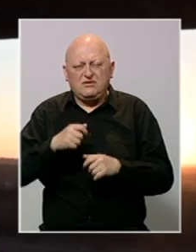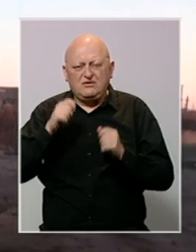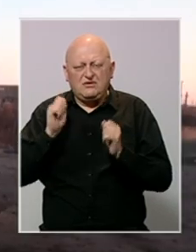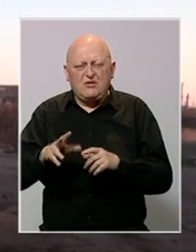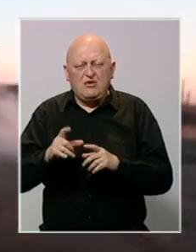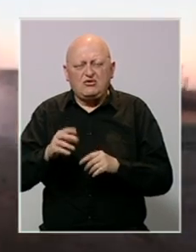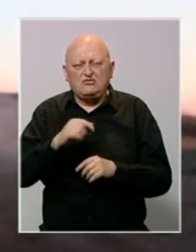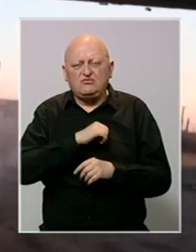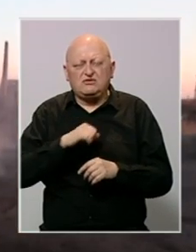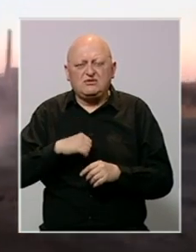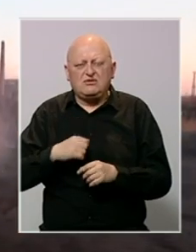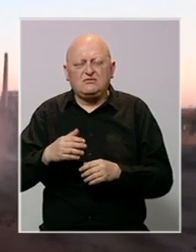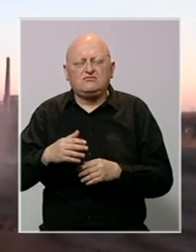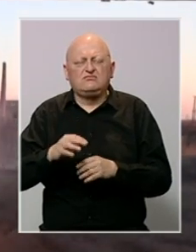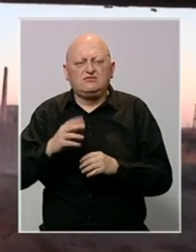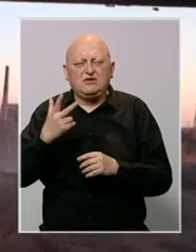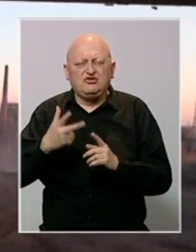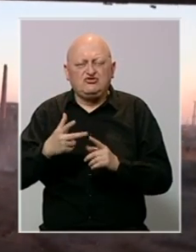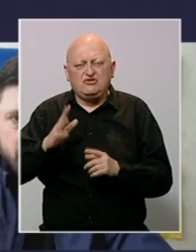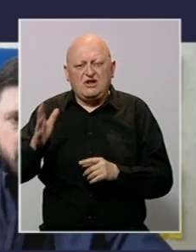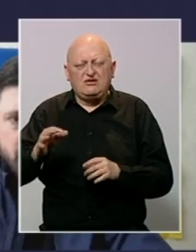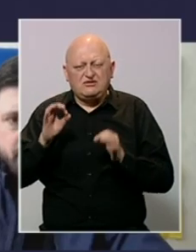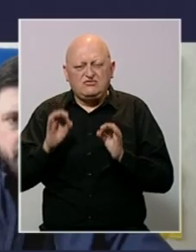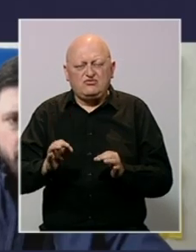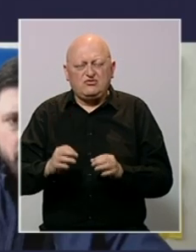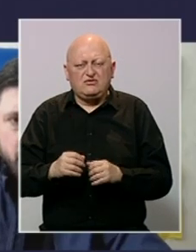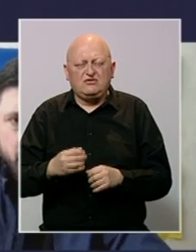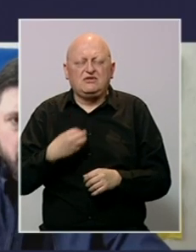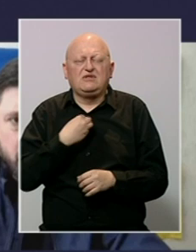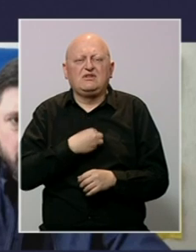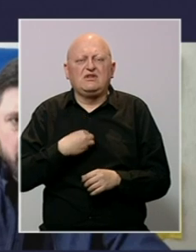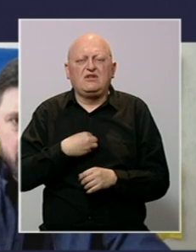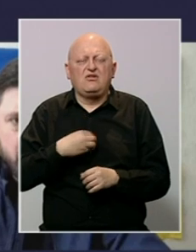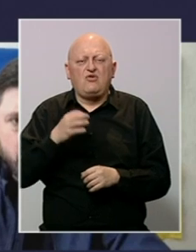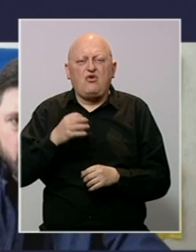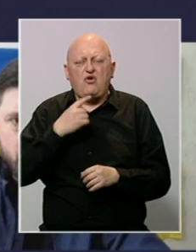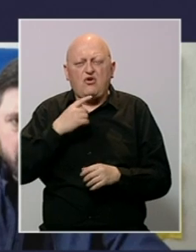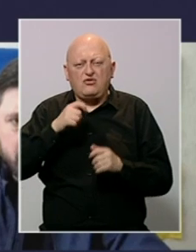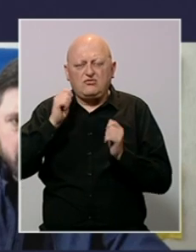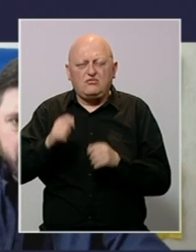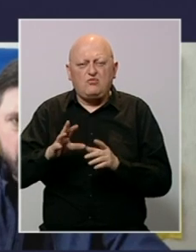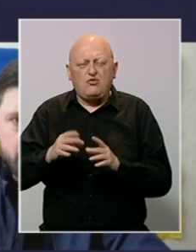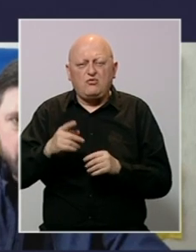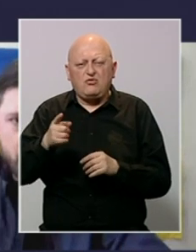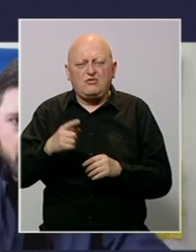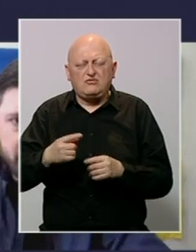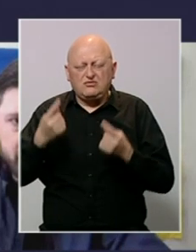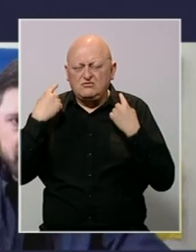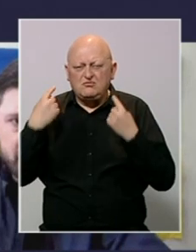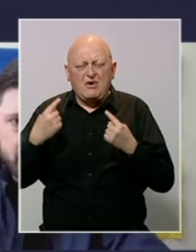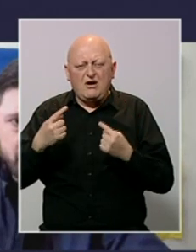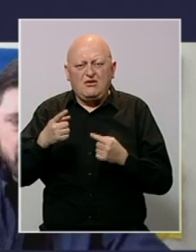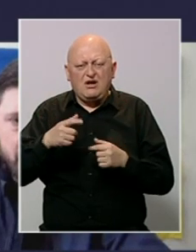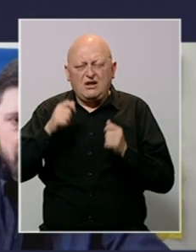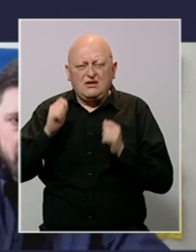Čeličanu, ali samo uz jamstva treće strane. Nažalost, lokalci koji uspiju da napuste Marijupolj kažu da je to pakao, ali